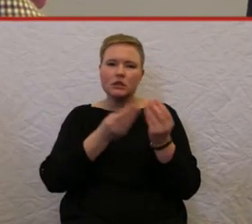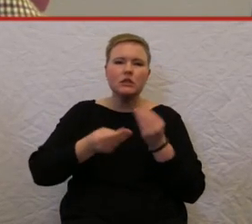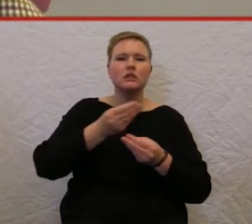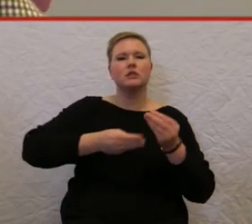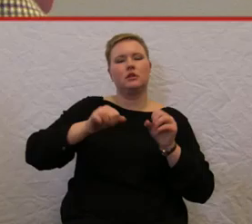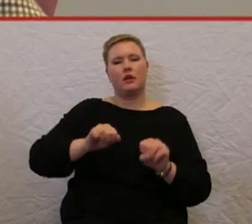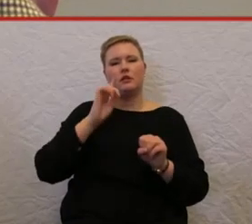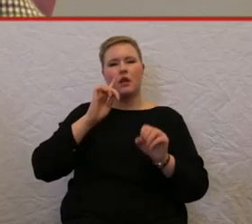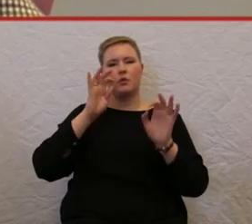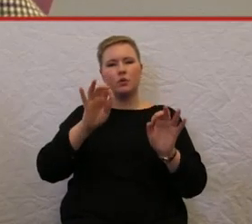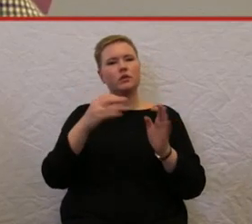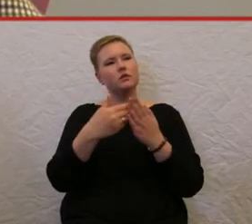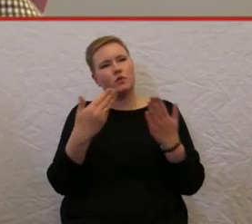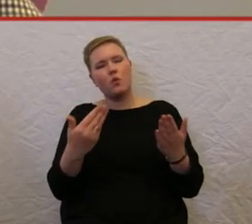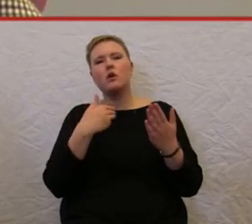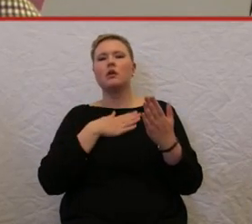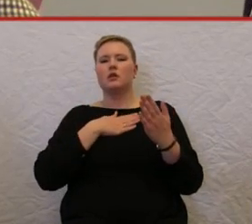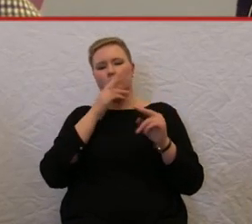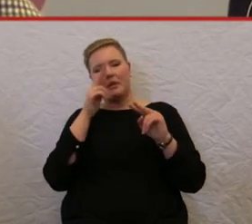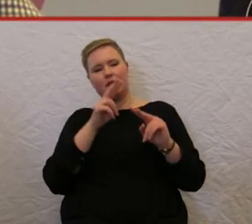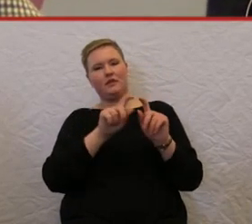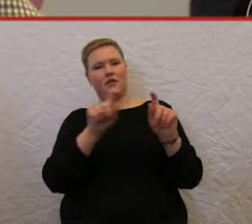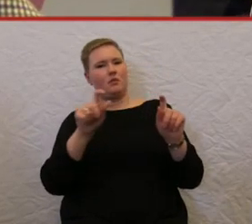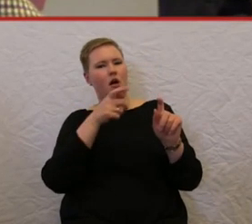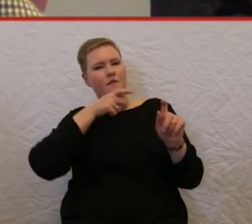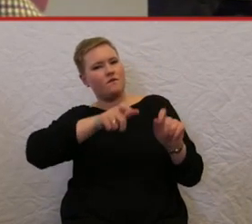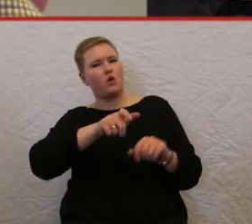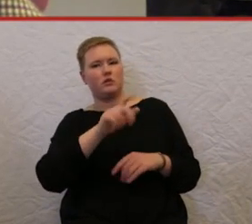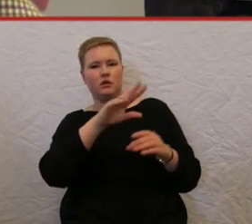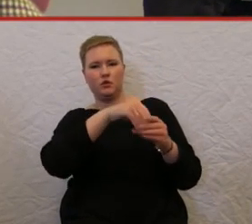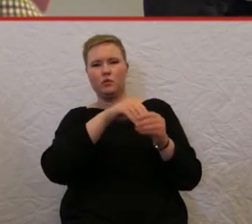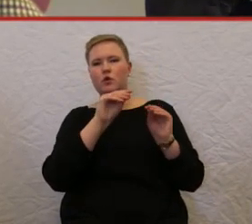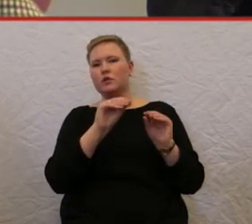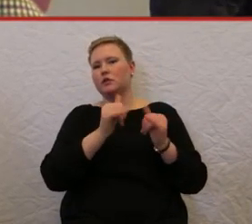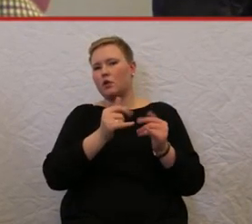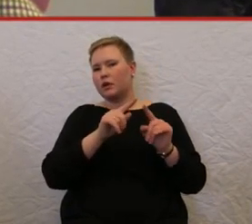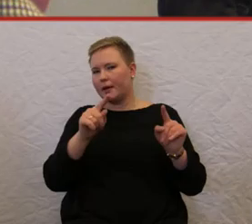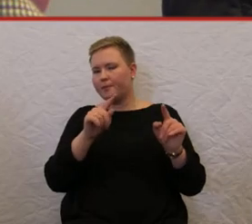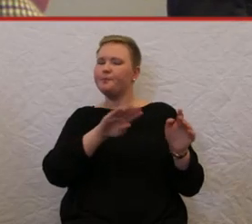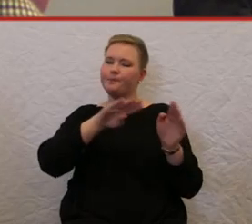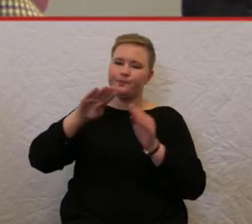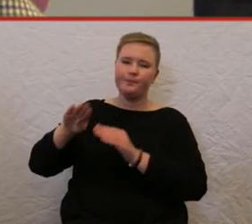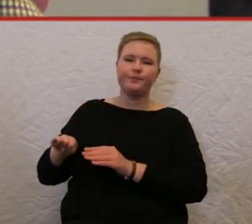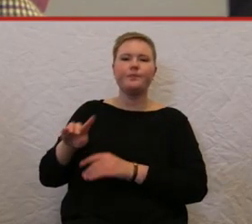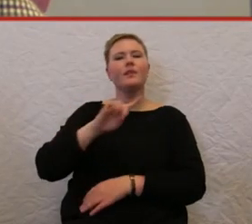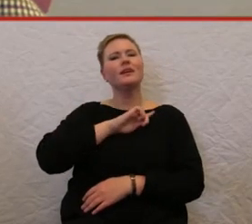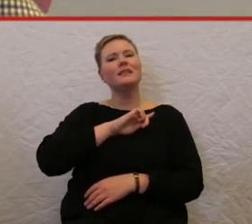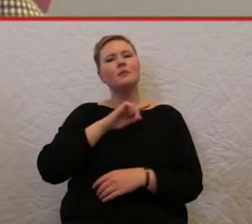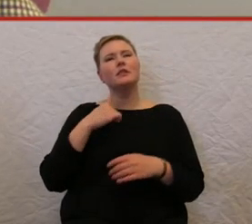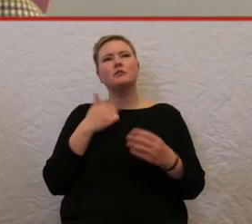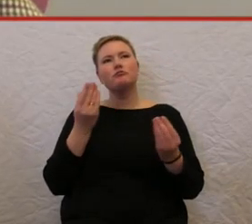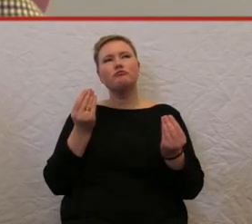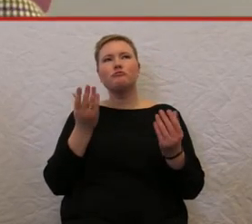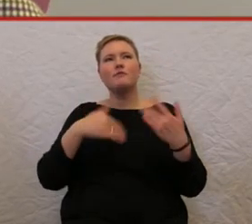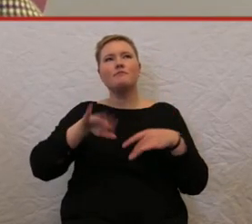meine Perspektive auf das Thema. Ich selber bin vielleicht eher so derjenige, der die Fraktion der jüngeren